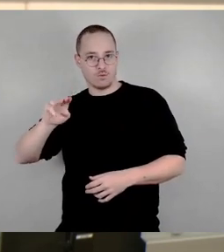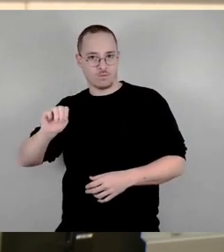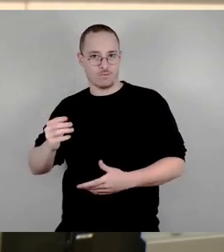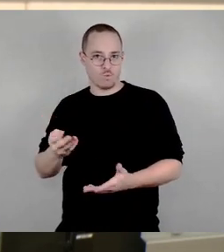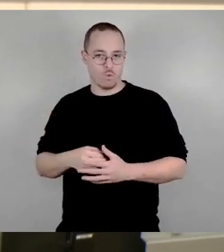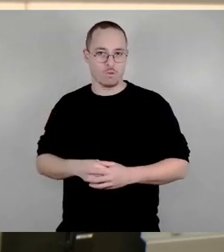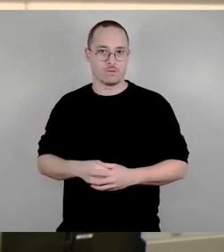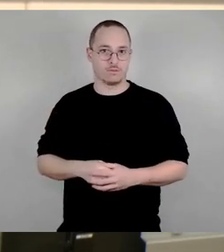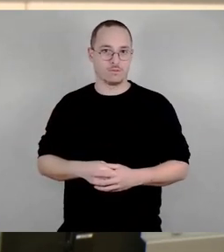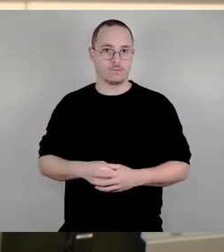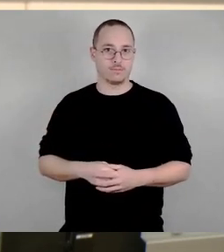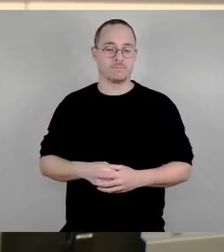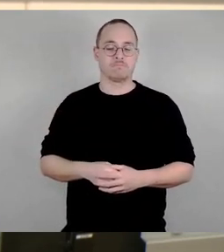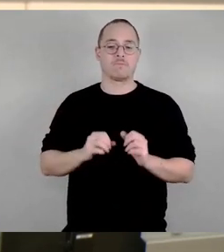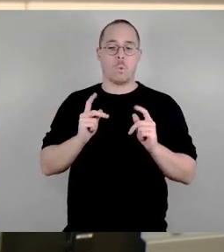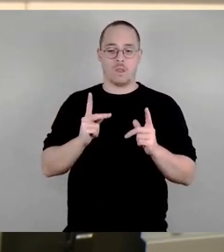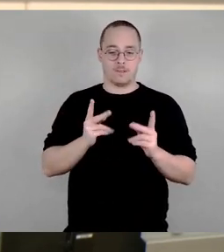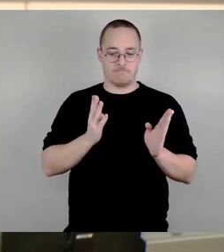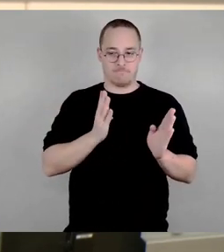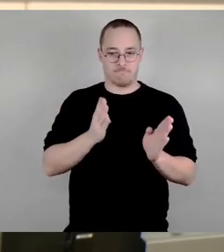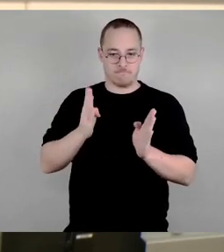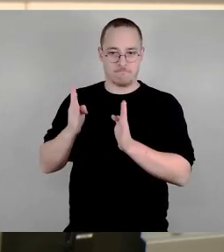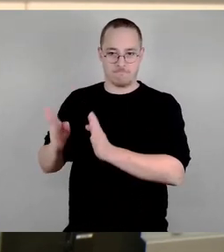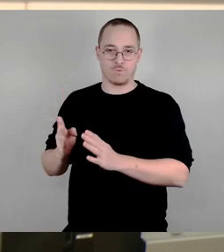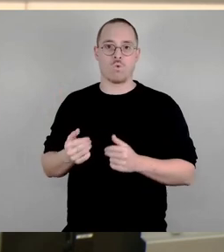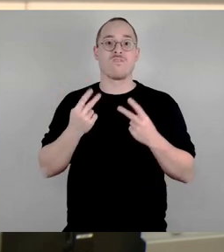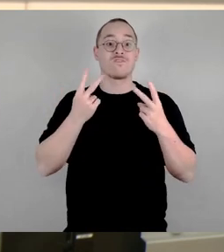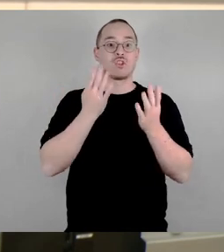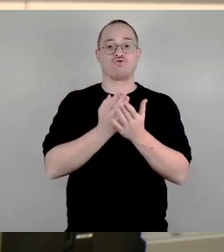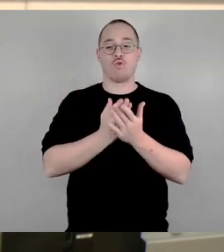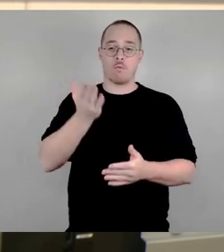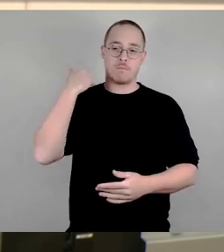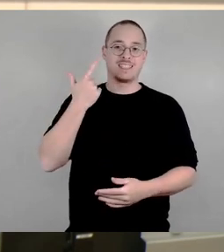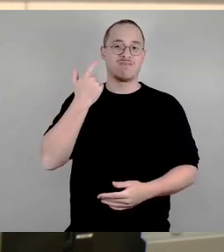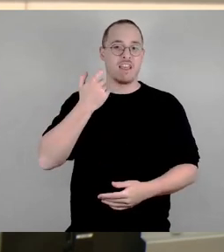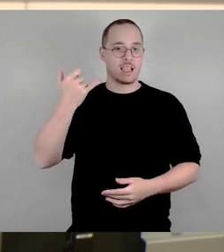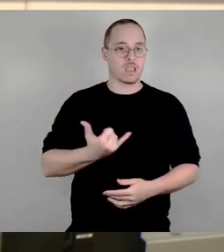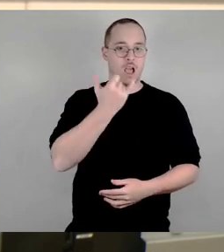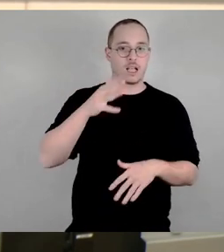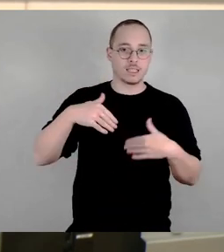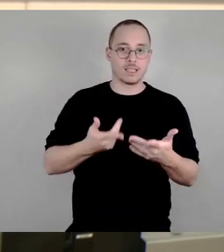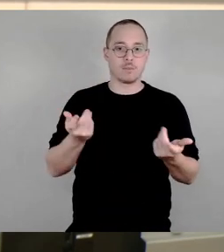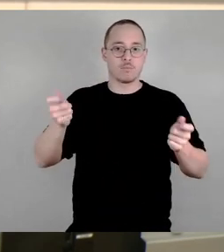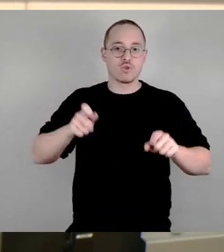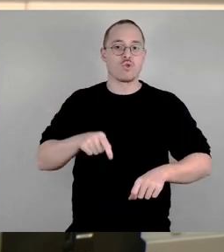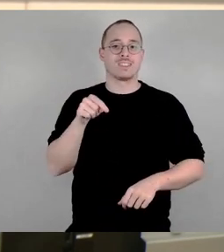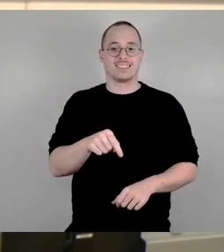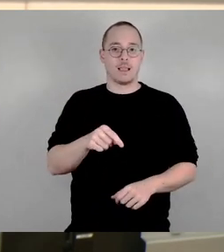Es ist richtig, dass seit 20 Jahren, es gibt es einen Stadtratsbeschluss, dass auf dem Blauen Wunder Radwege anzuordnen sind.